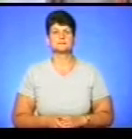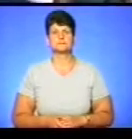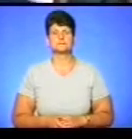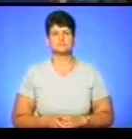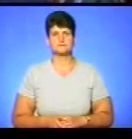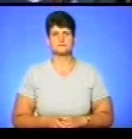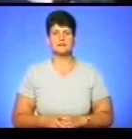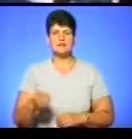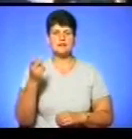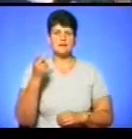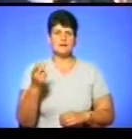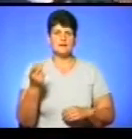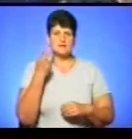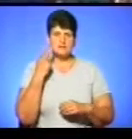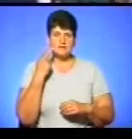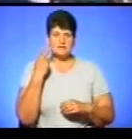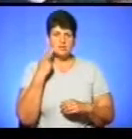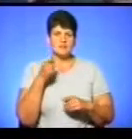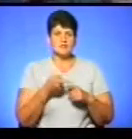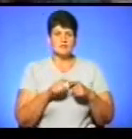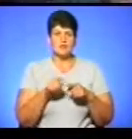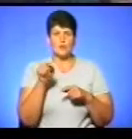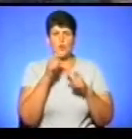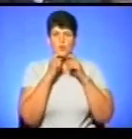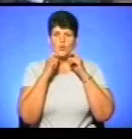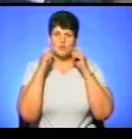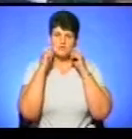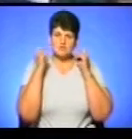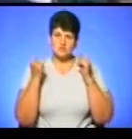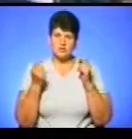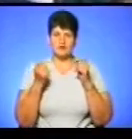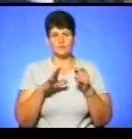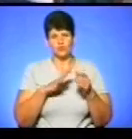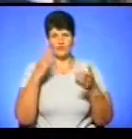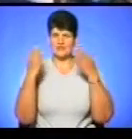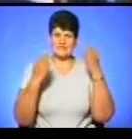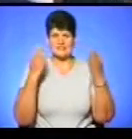Завжди сподівав про нього цього усмішка, був веселий,